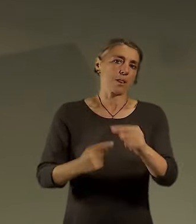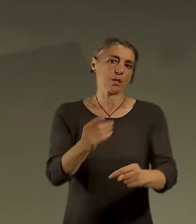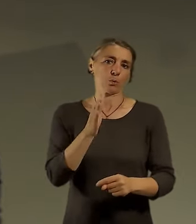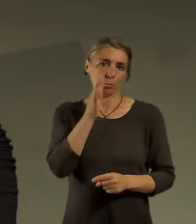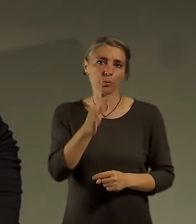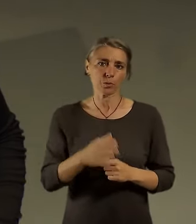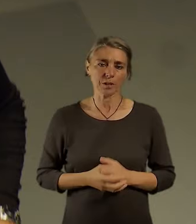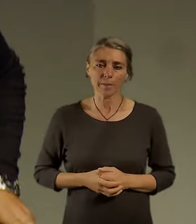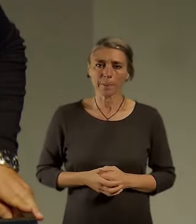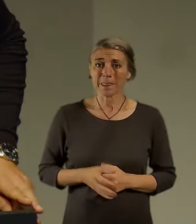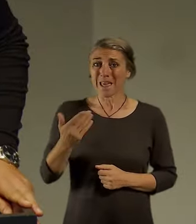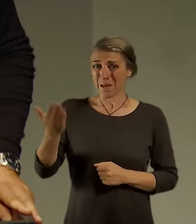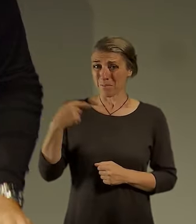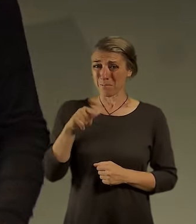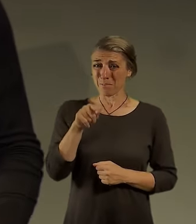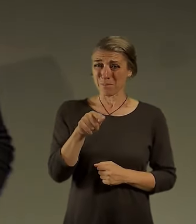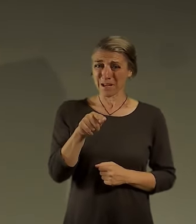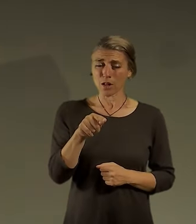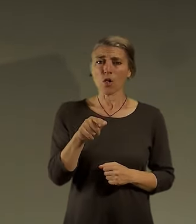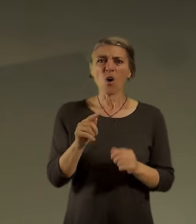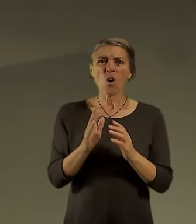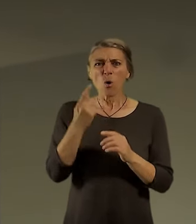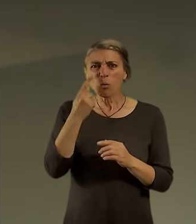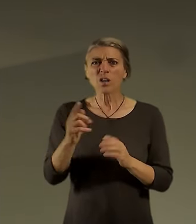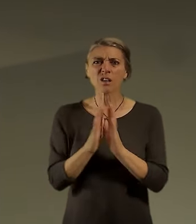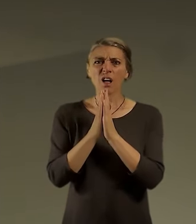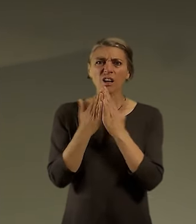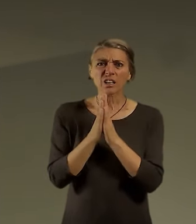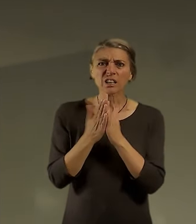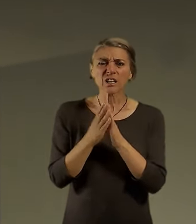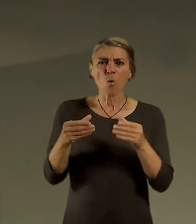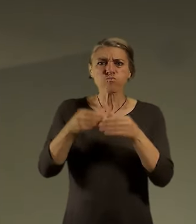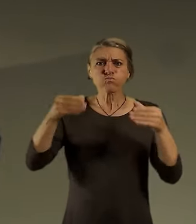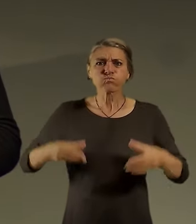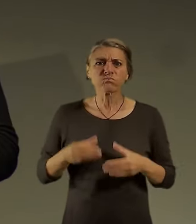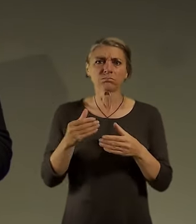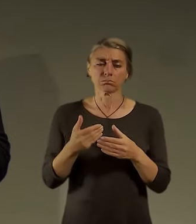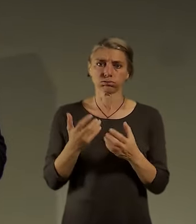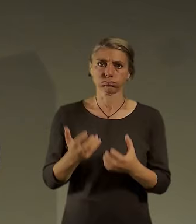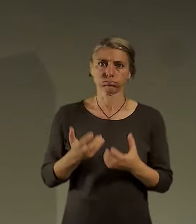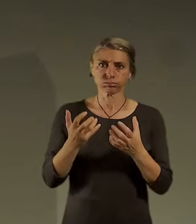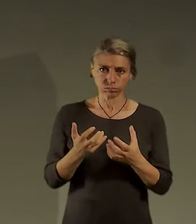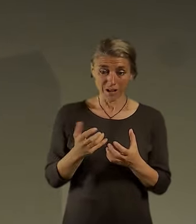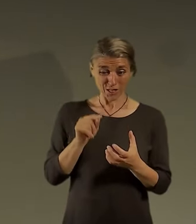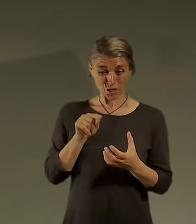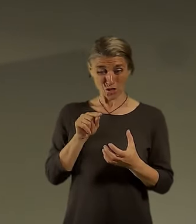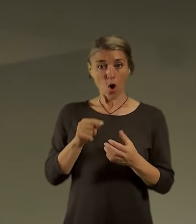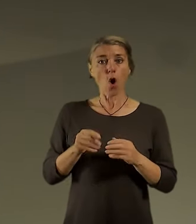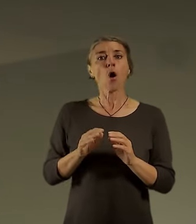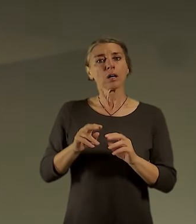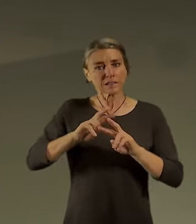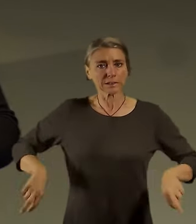to, co já jsem vám tady předtím ukazoval, ty bychle, kterými byste utloukli velerybu, tak o nich si teď budeme povídat. Tak